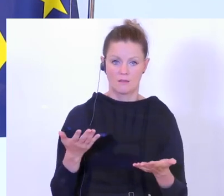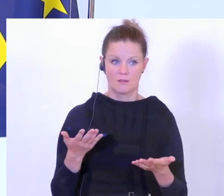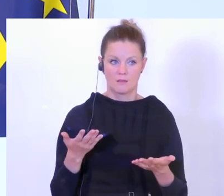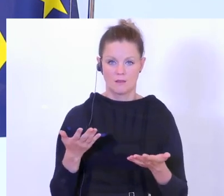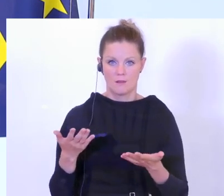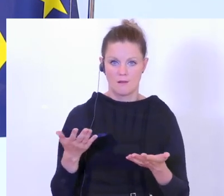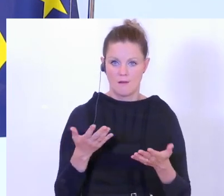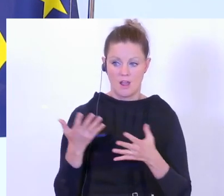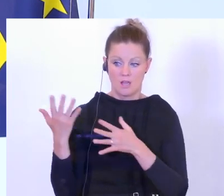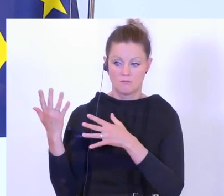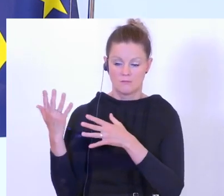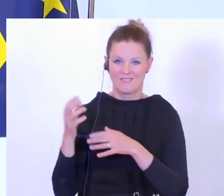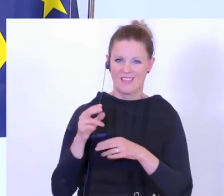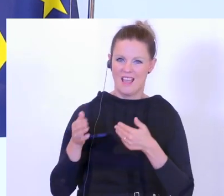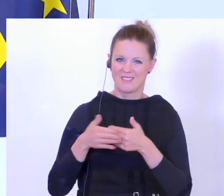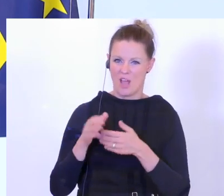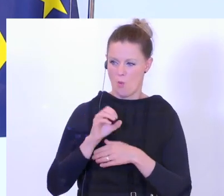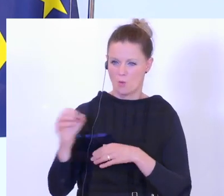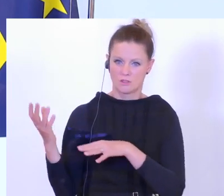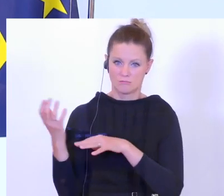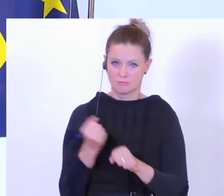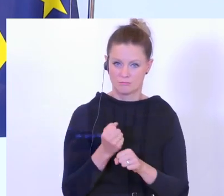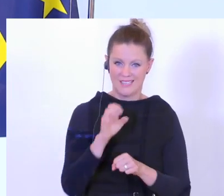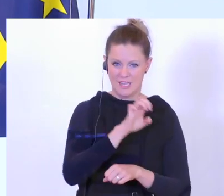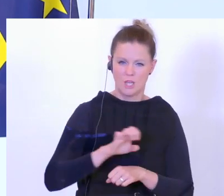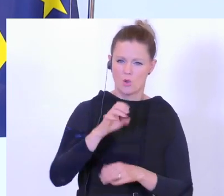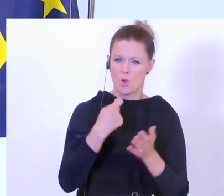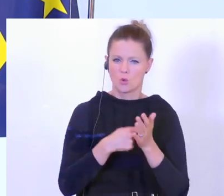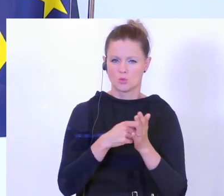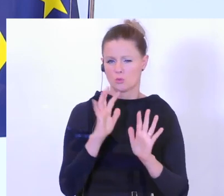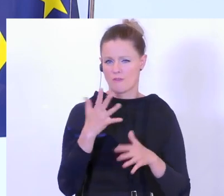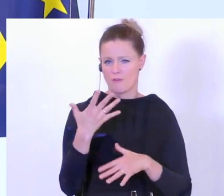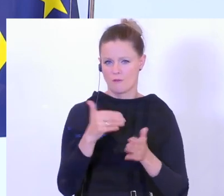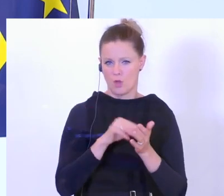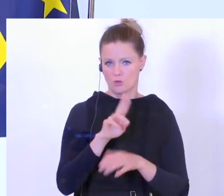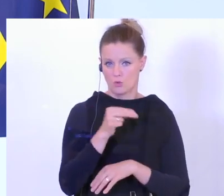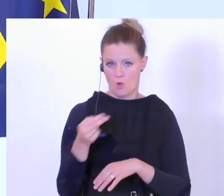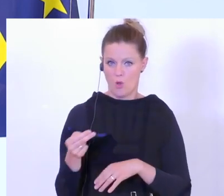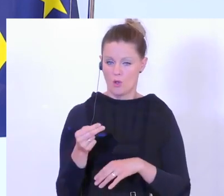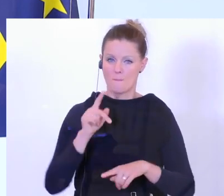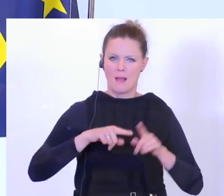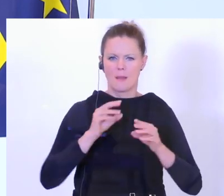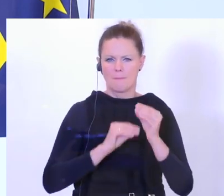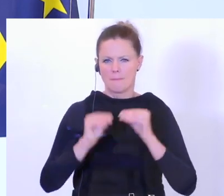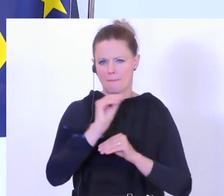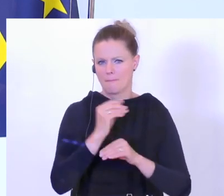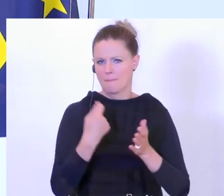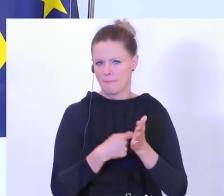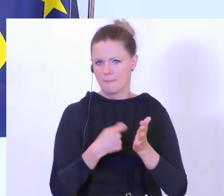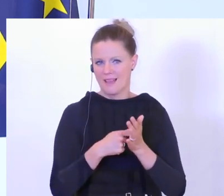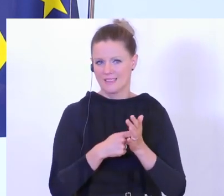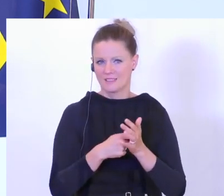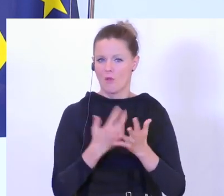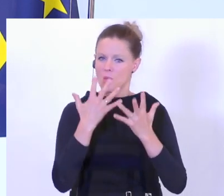So eine Schleppung aus dem Nahen Osten in die EU kostet etwa 5.000 Euro. Manchmal wird es teurer, wenn Sie genau in die